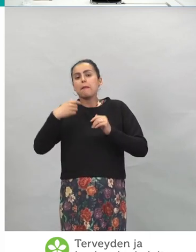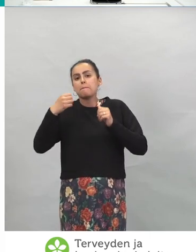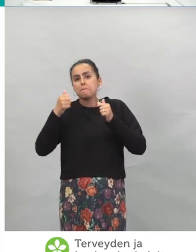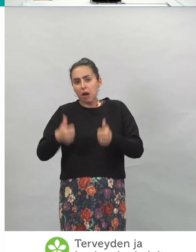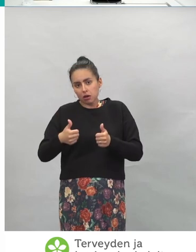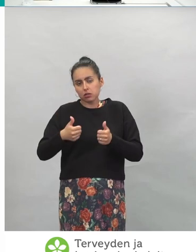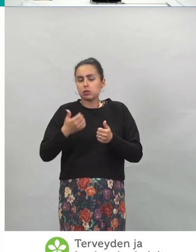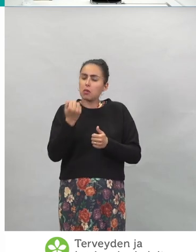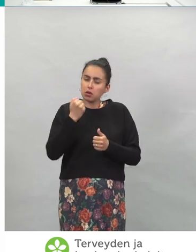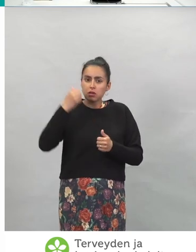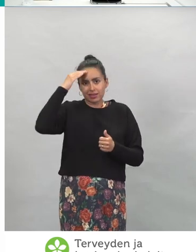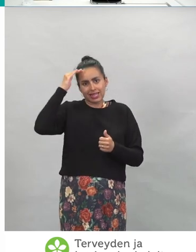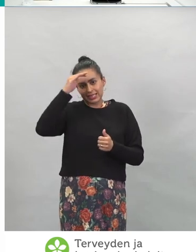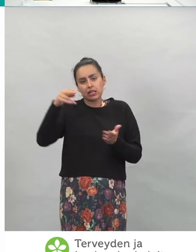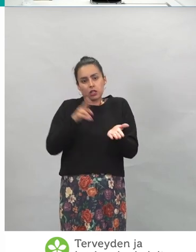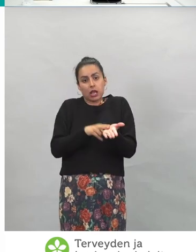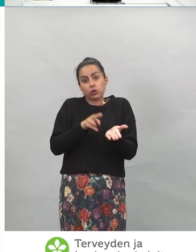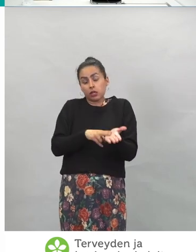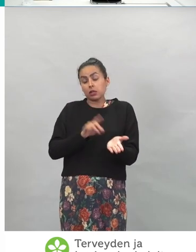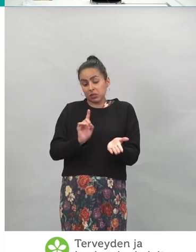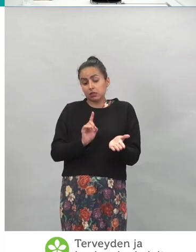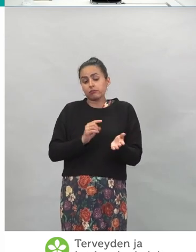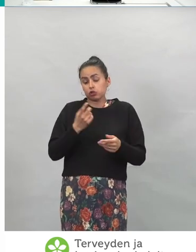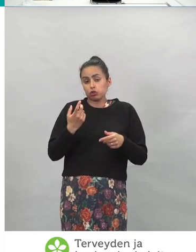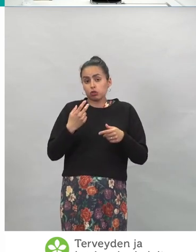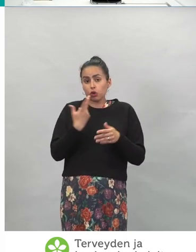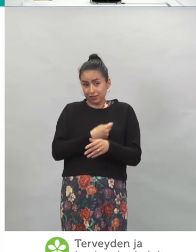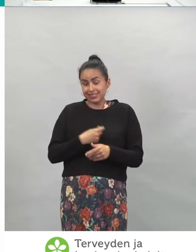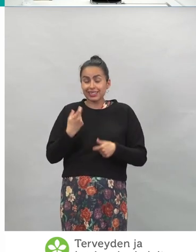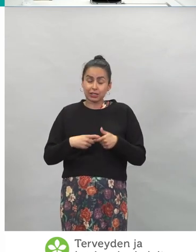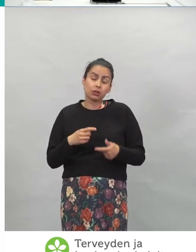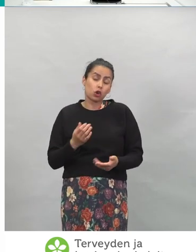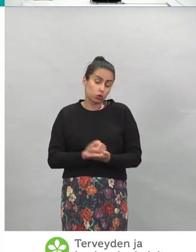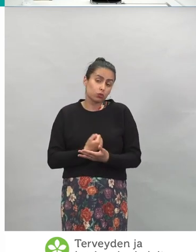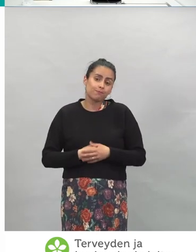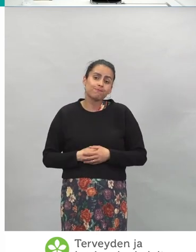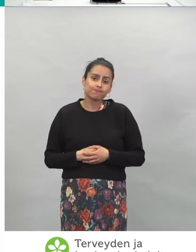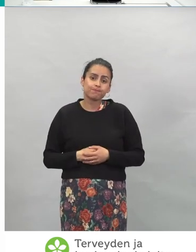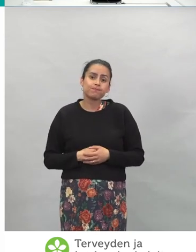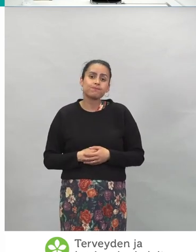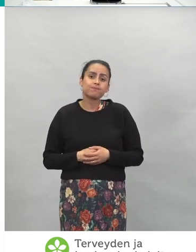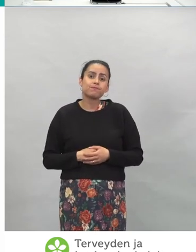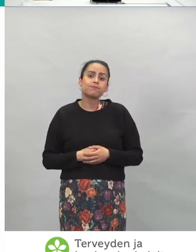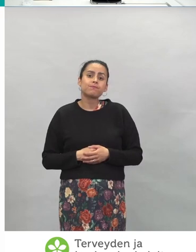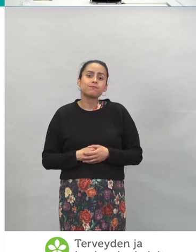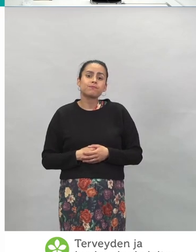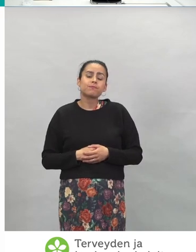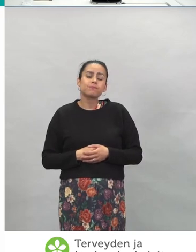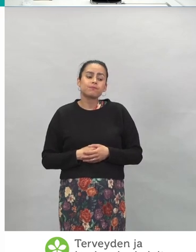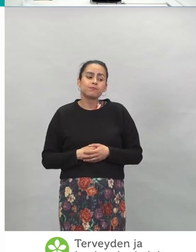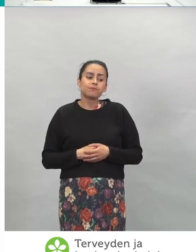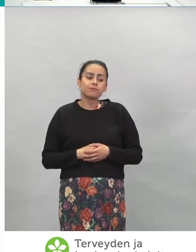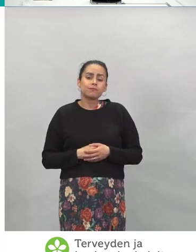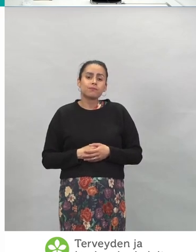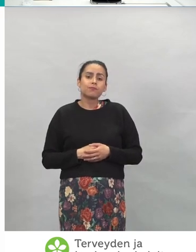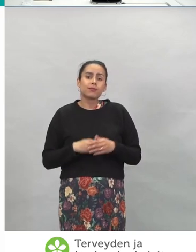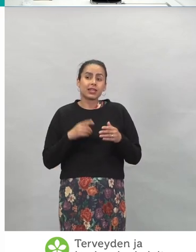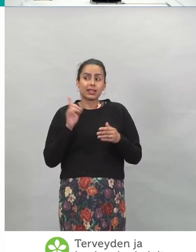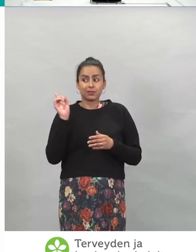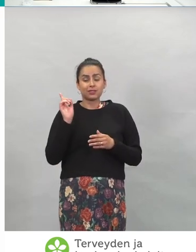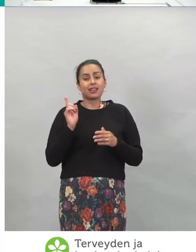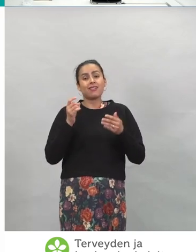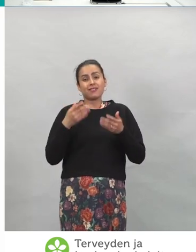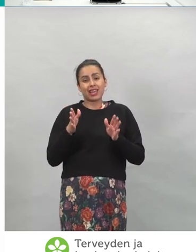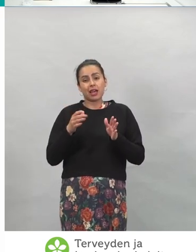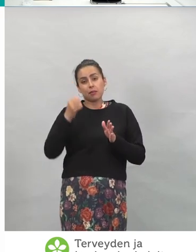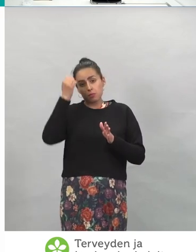tieteelliseen näyttöön, mitä meillä näistä rokotteista on. Ja tuossa olikin muistutuksena vielä toi